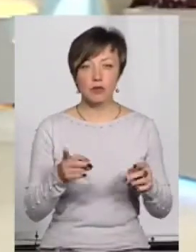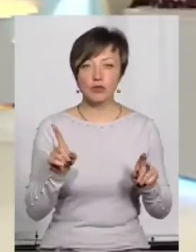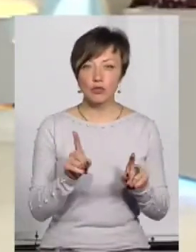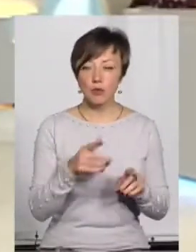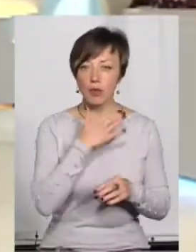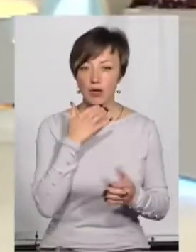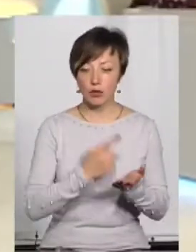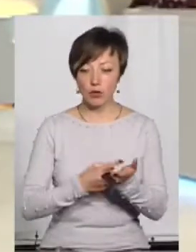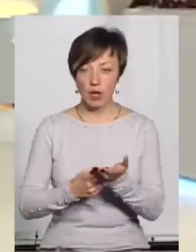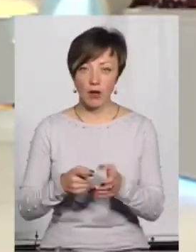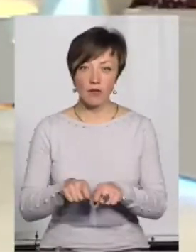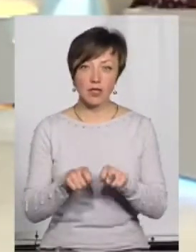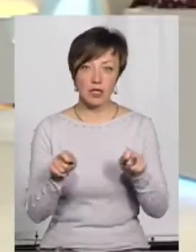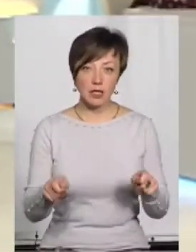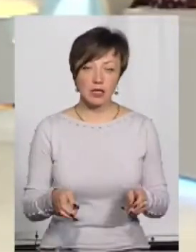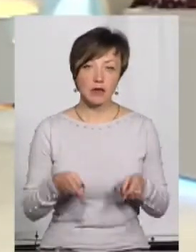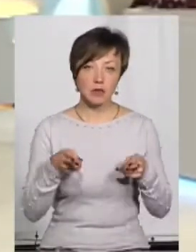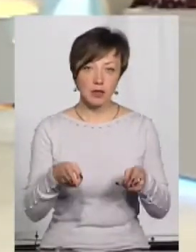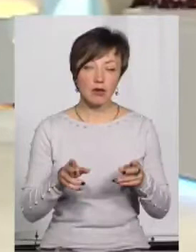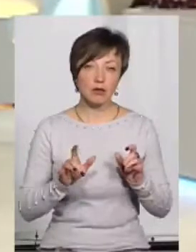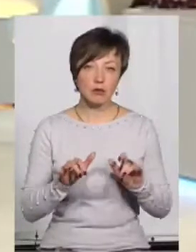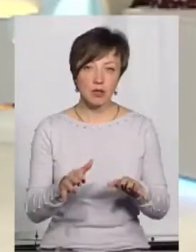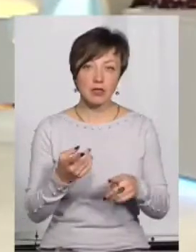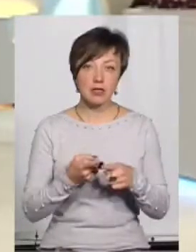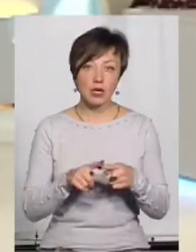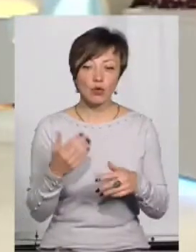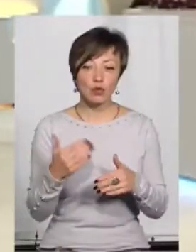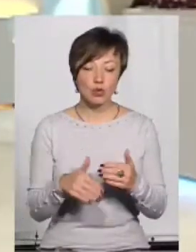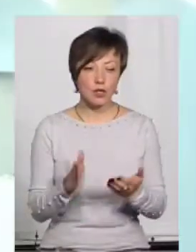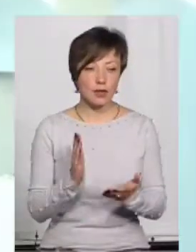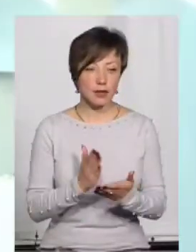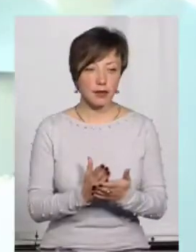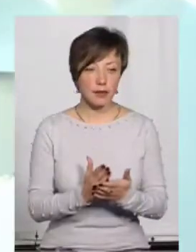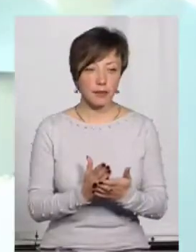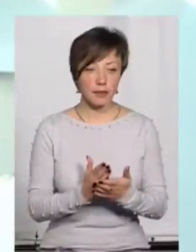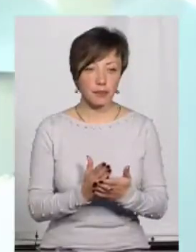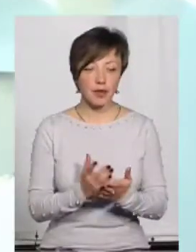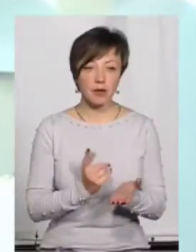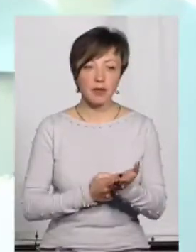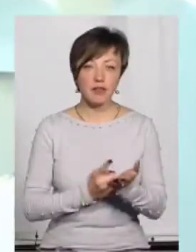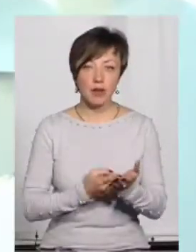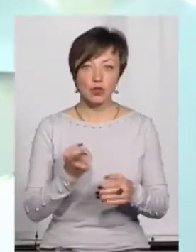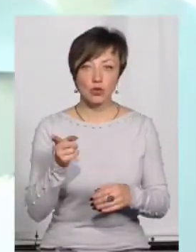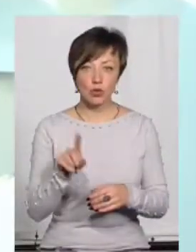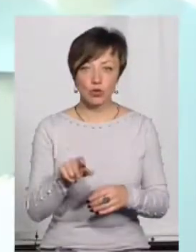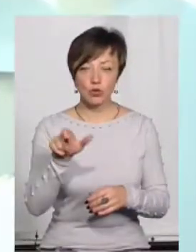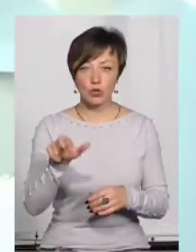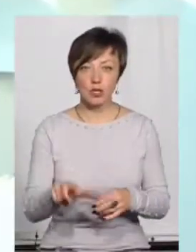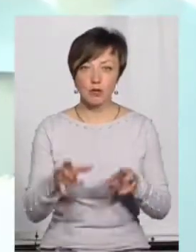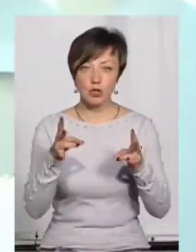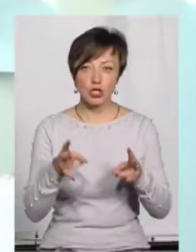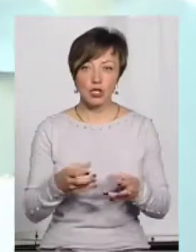потрібно, багато. А якщо відкрите кримінальне провадження, ну, то це вже є підтвердженням того, що людина